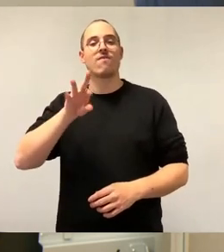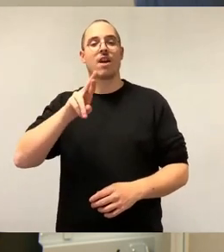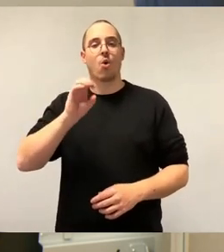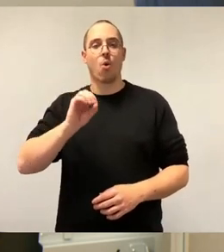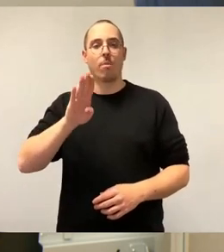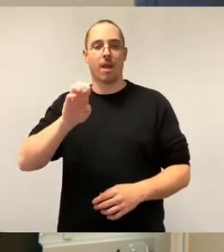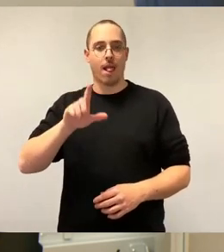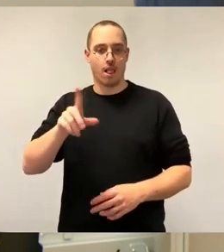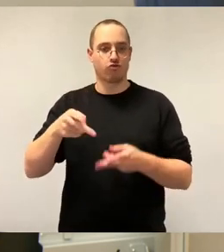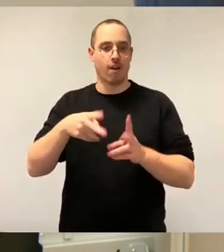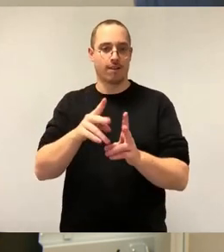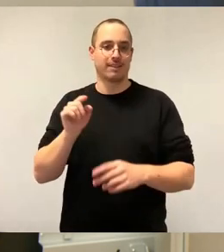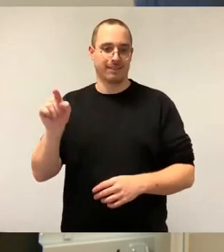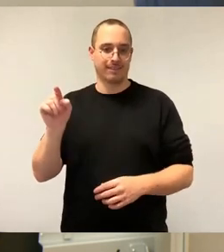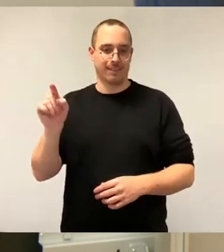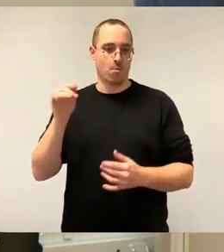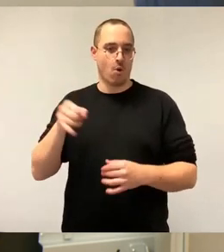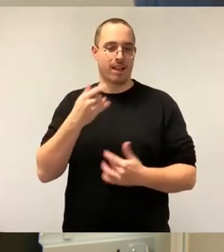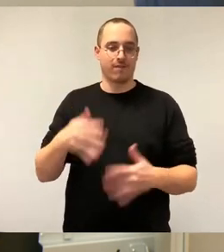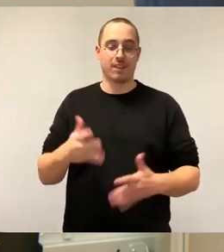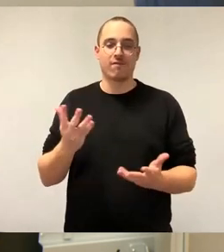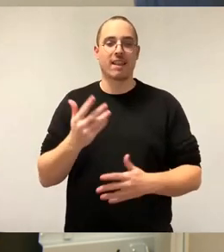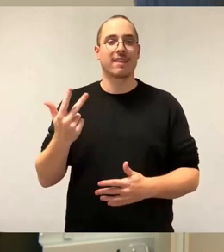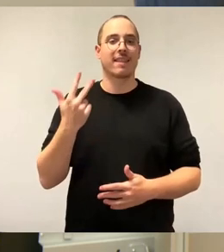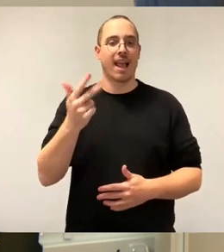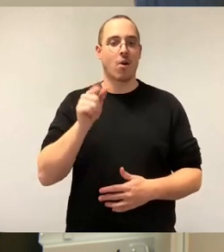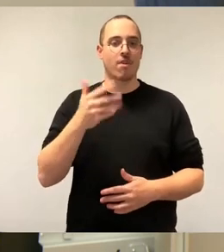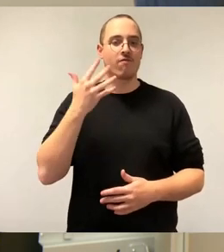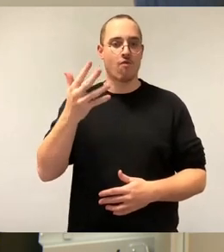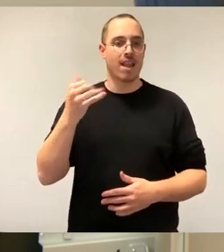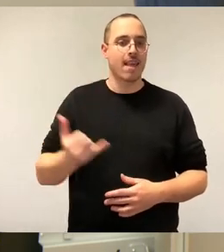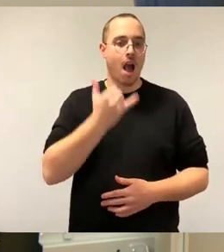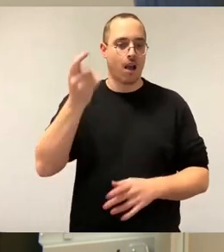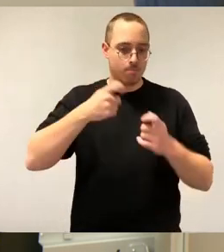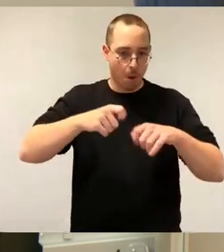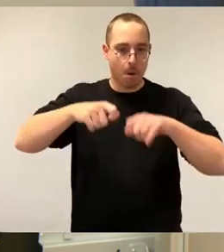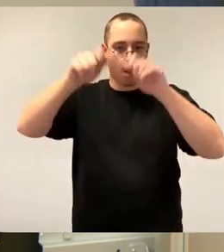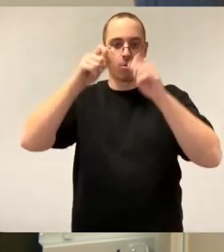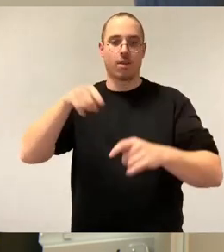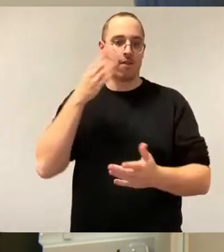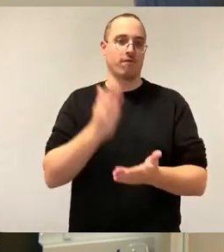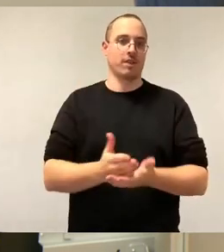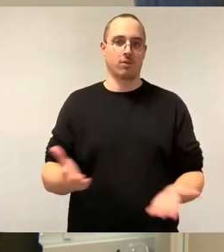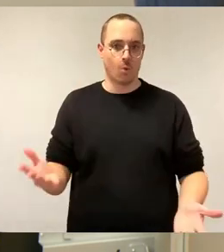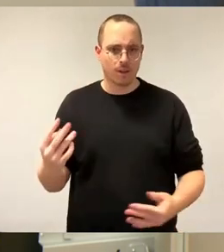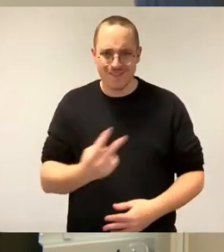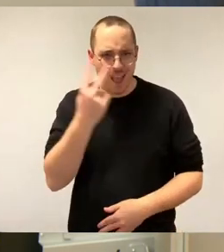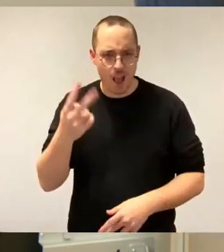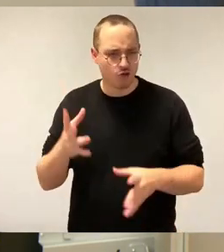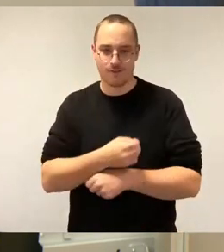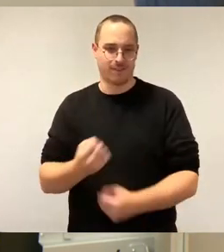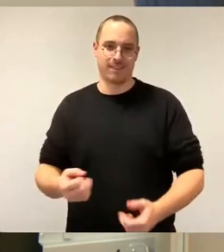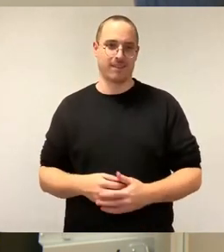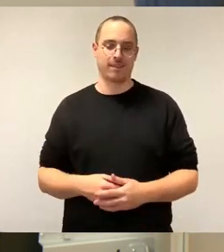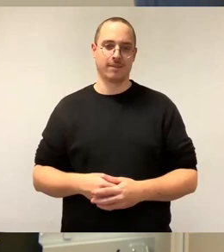3,5 Jahre gebraucht, um fertiggestellt zu werden. Selbst in Zeiten, in denen Lieferketten im Baugewerbe noch uneingeschränkt funktionierten, also vor dem Jahr